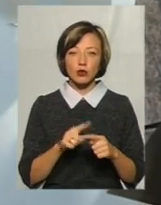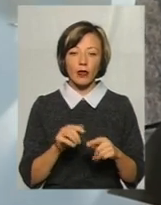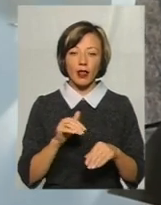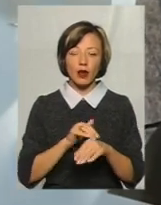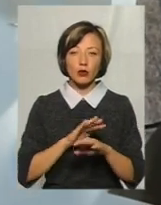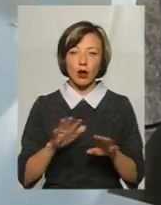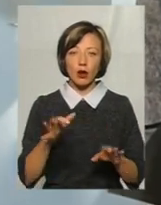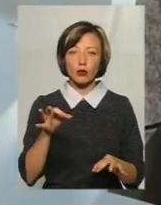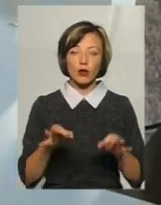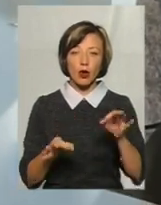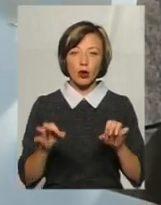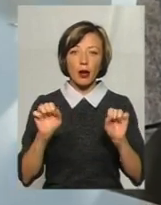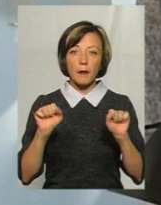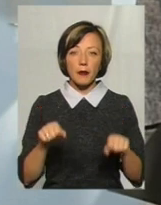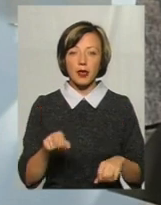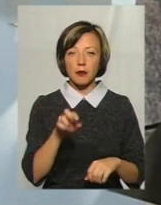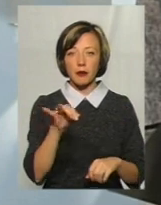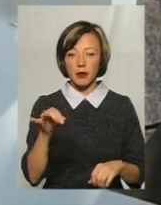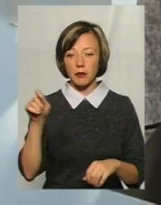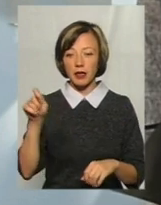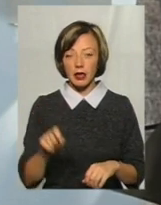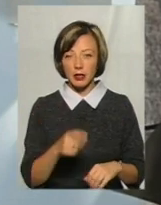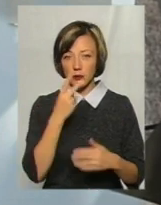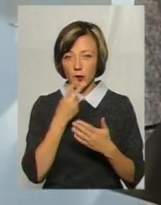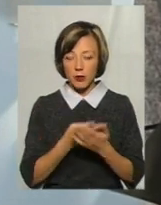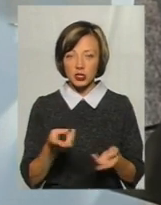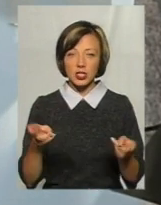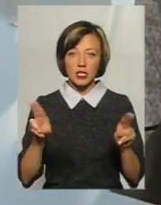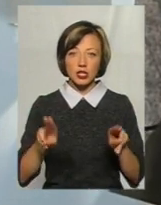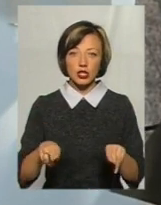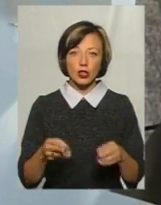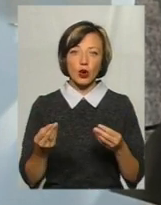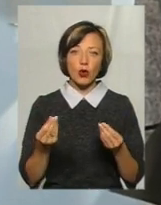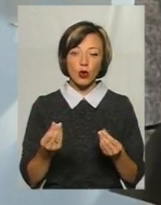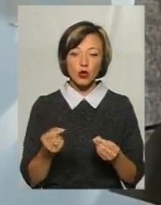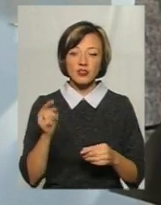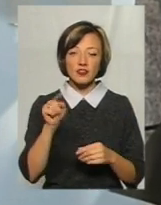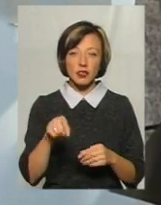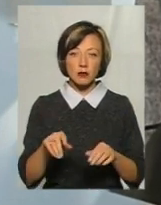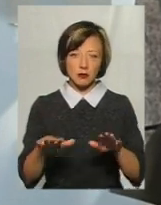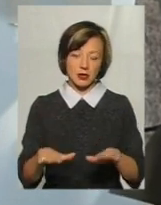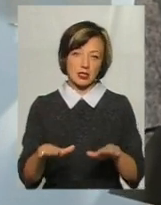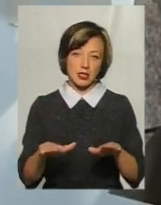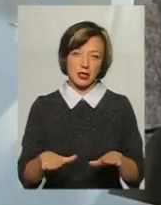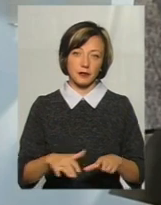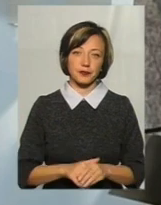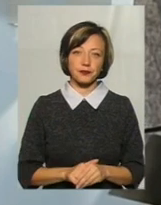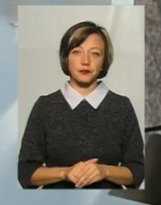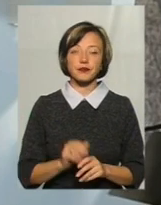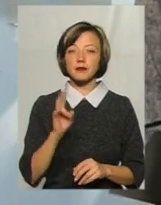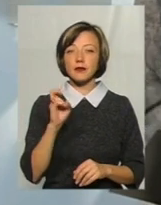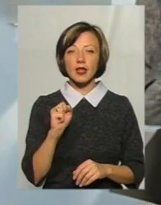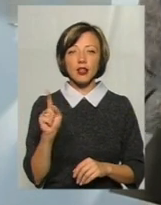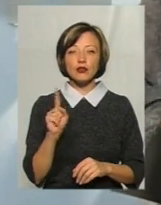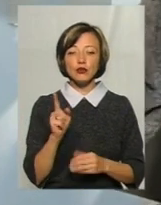природу, міг би приїхати і побачити, і залишити гроші саме в тій місцині. На що